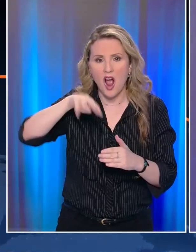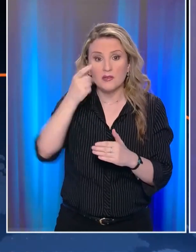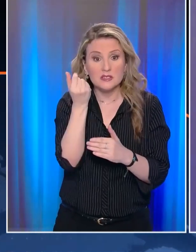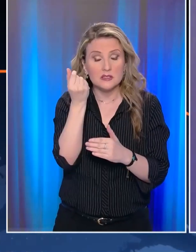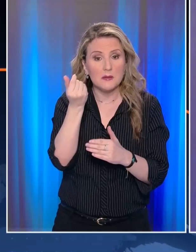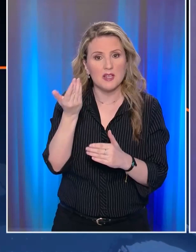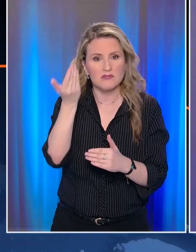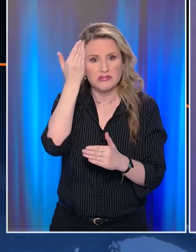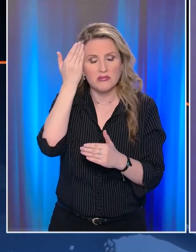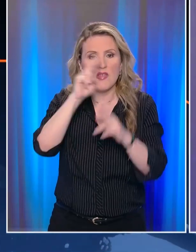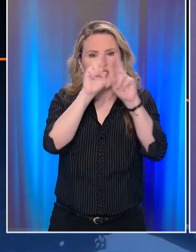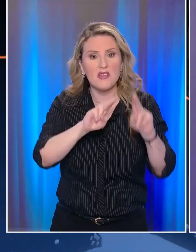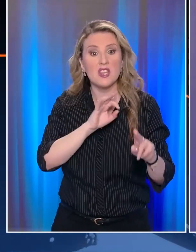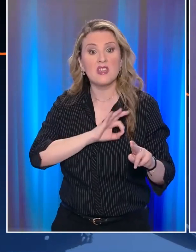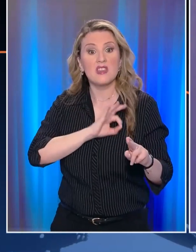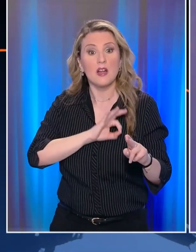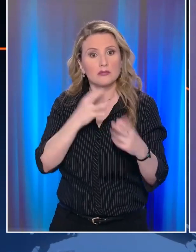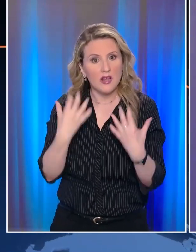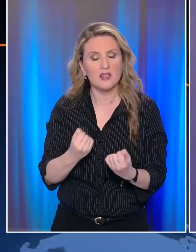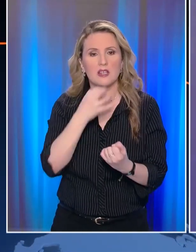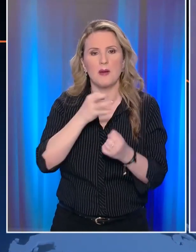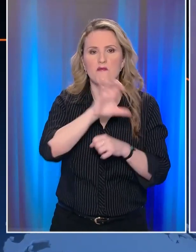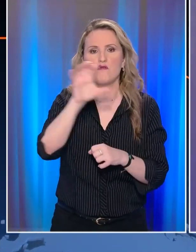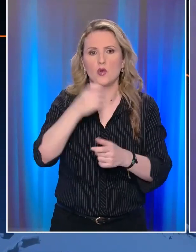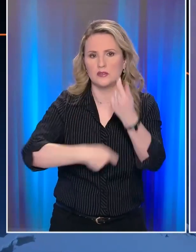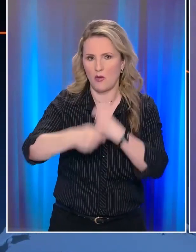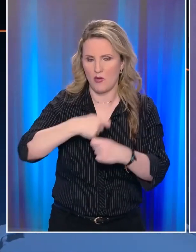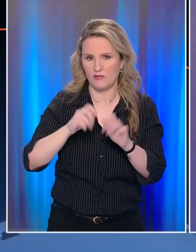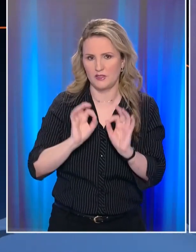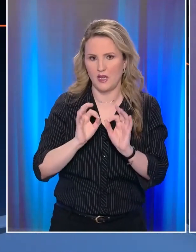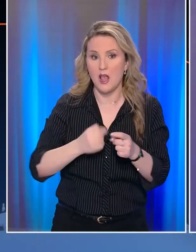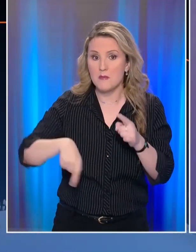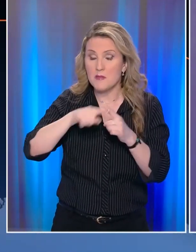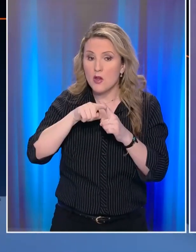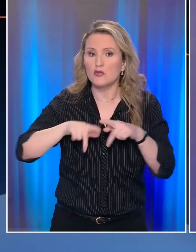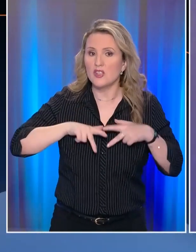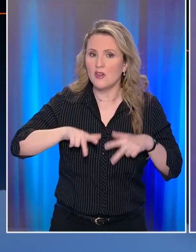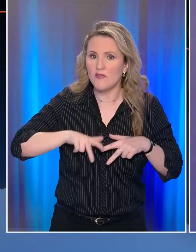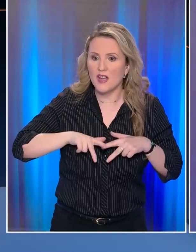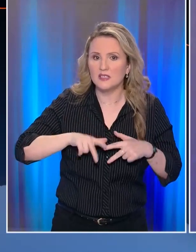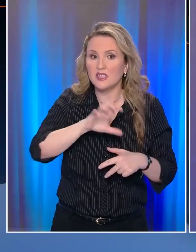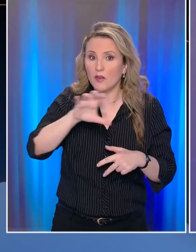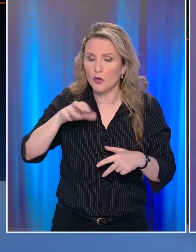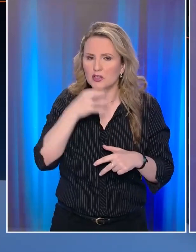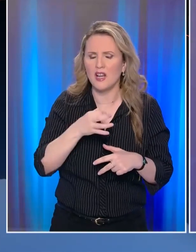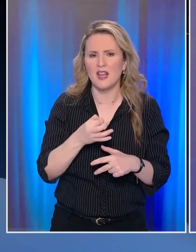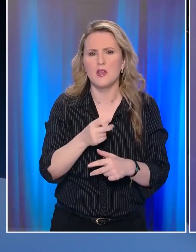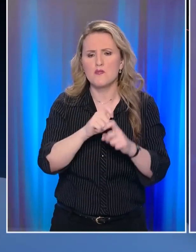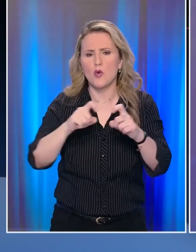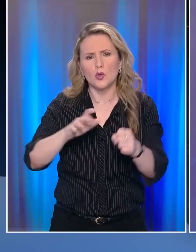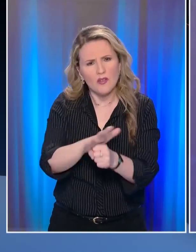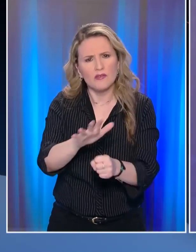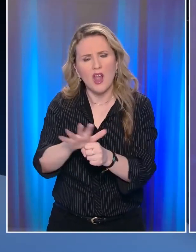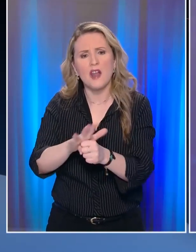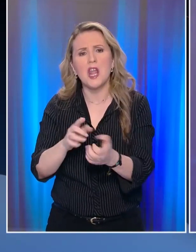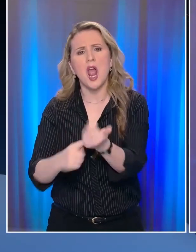οφείλονται και σε διεθνή κερδοσκοπικά παιχνίδια Μιλούν φορείς της αγοράς Ενώ από κοινού με την κυβέρνηση διαβεβαιώνουν για επάρκεια σε